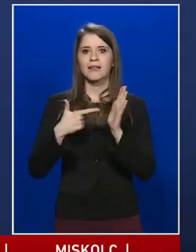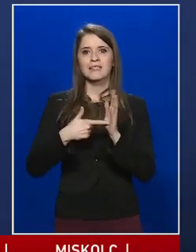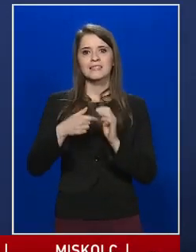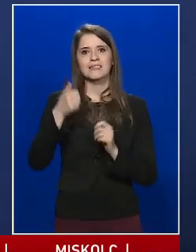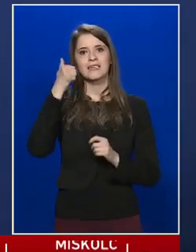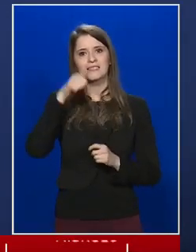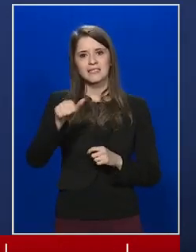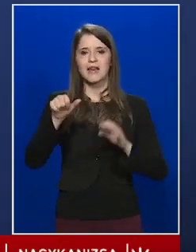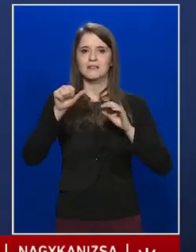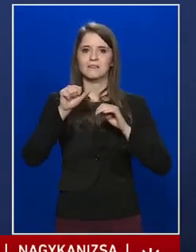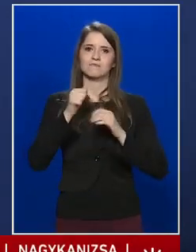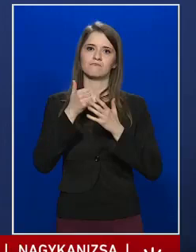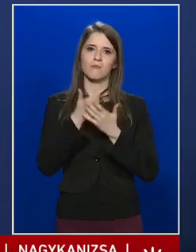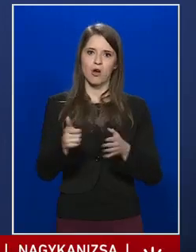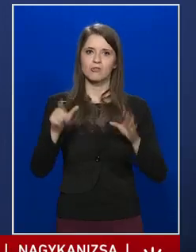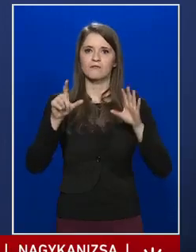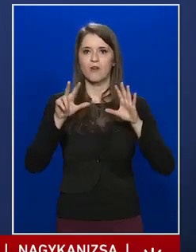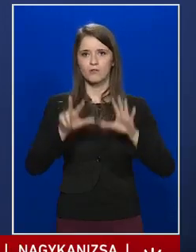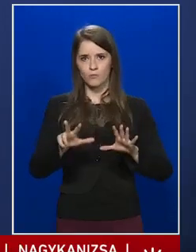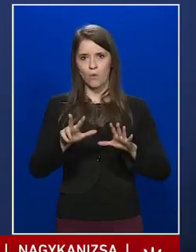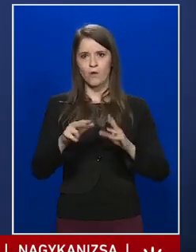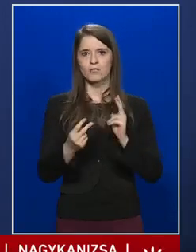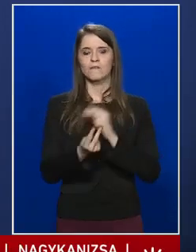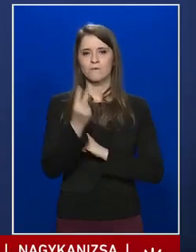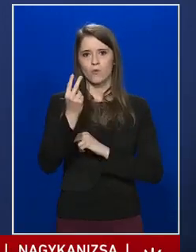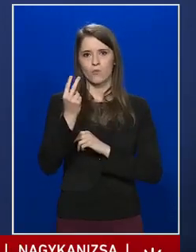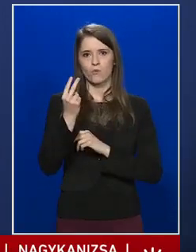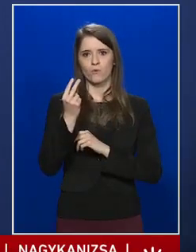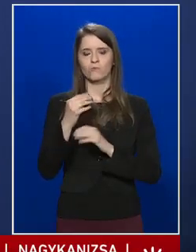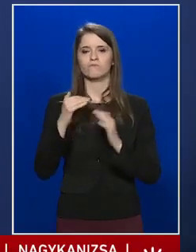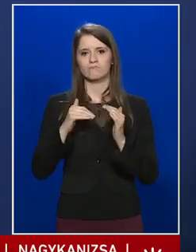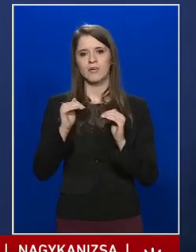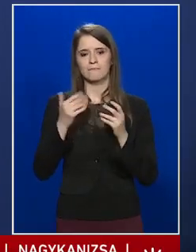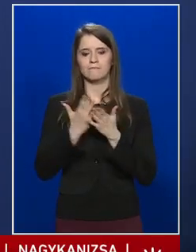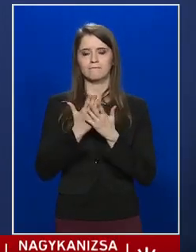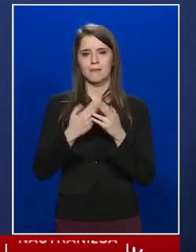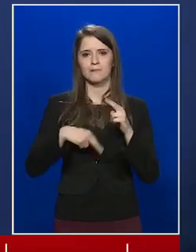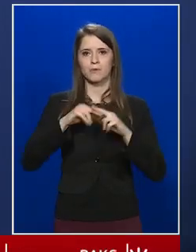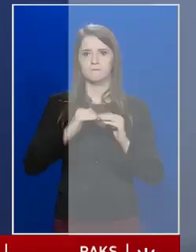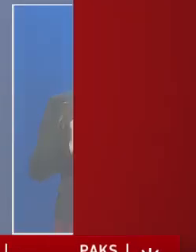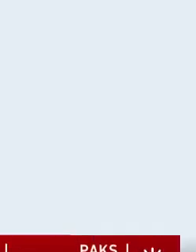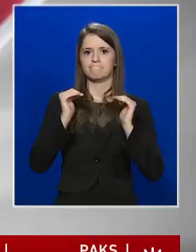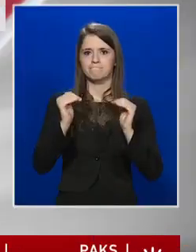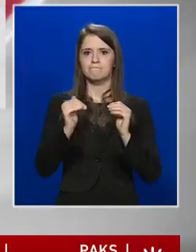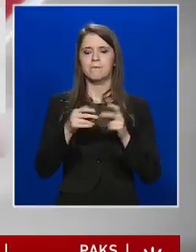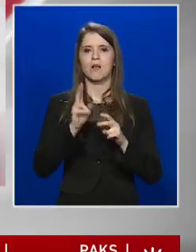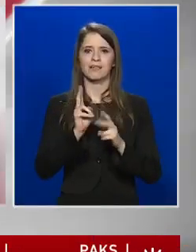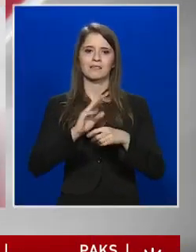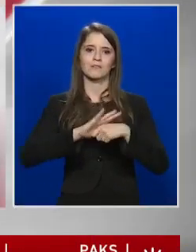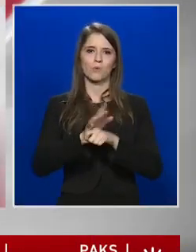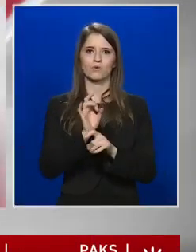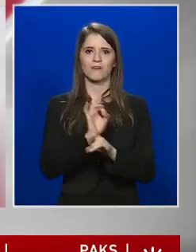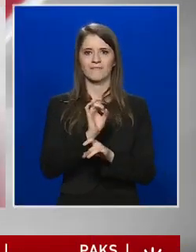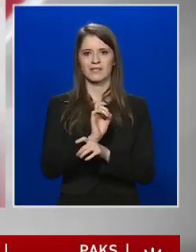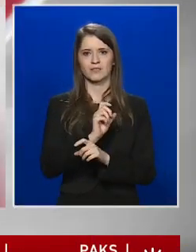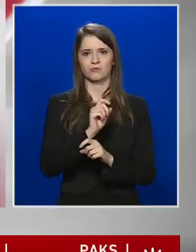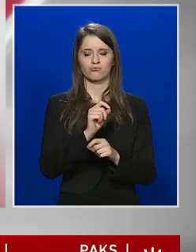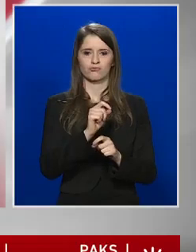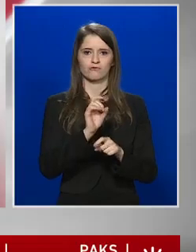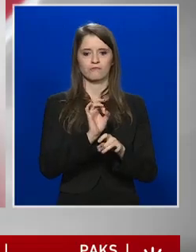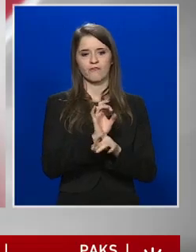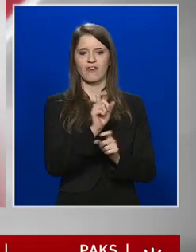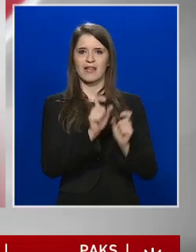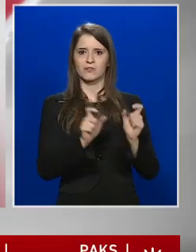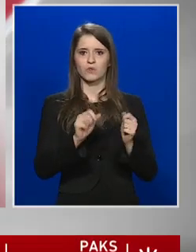2168 főre emelkedett a koronavírus fertőzésben regisztráltak